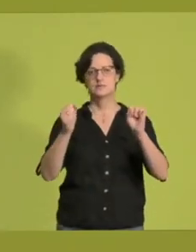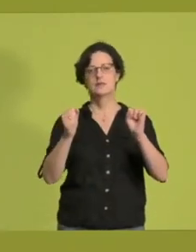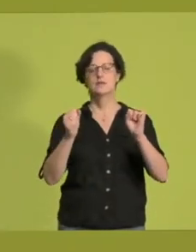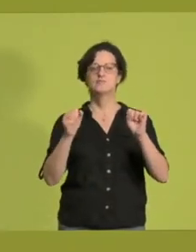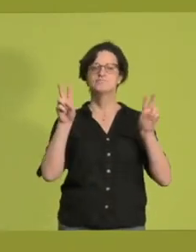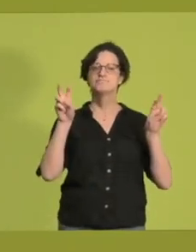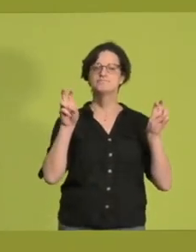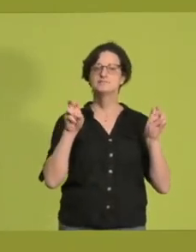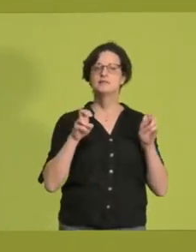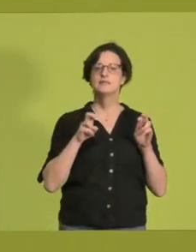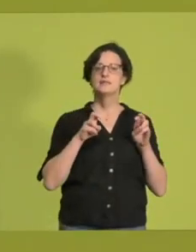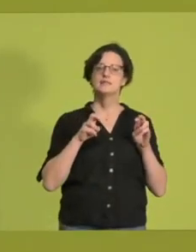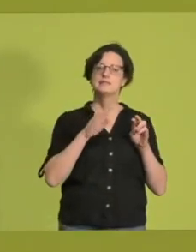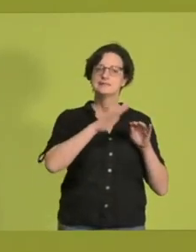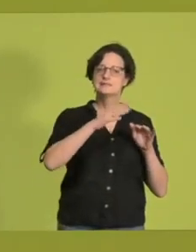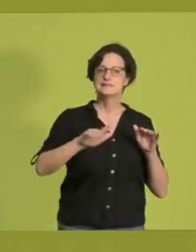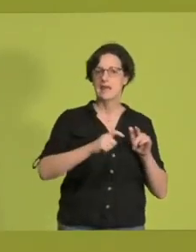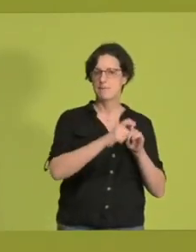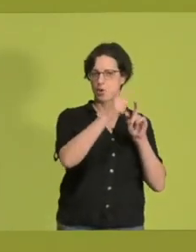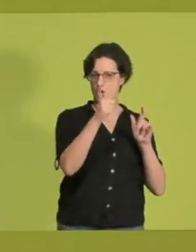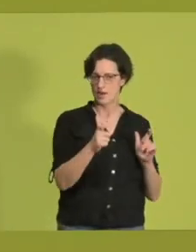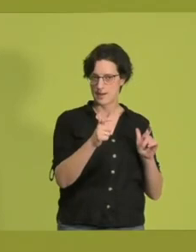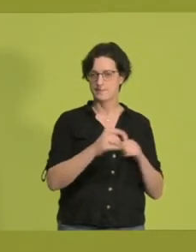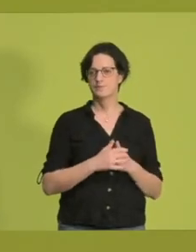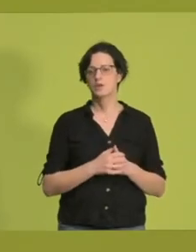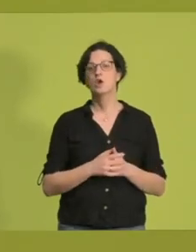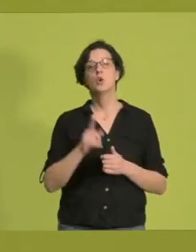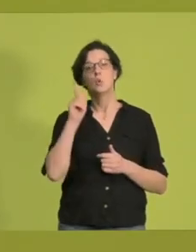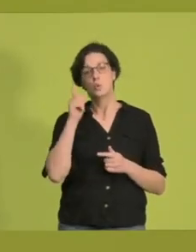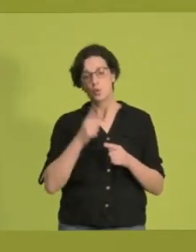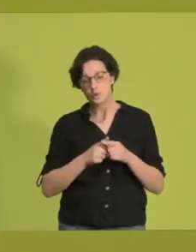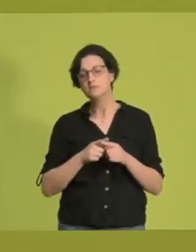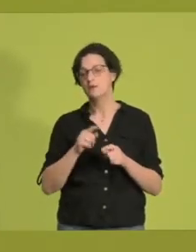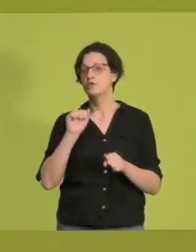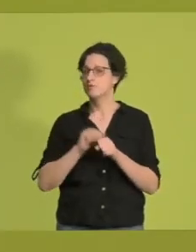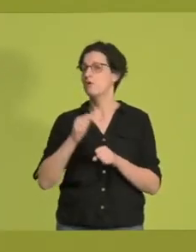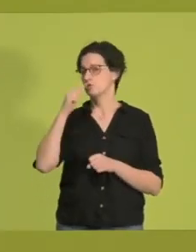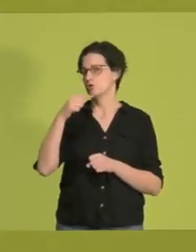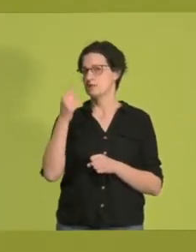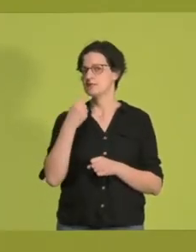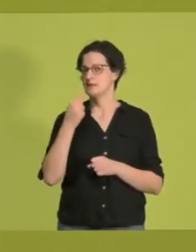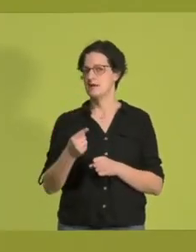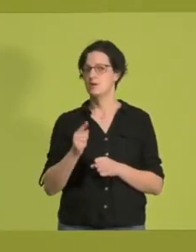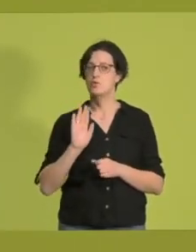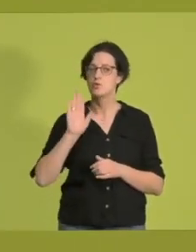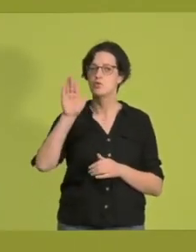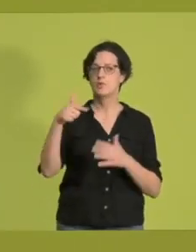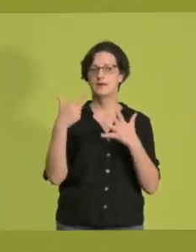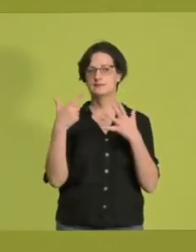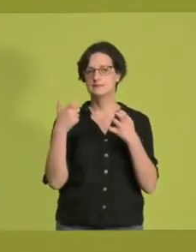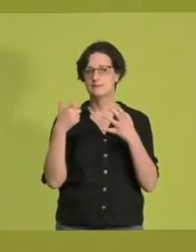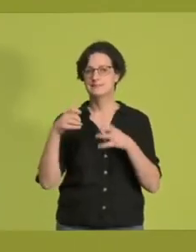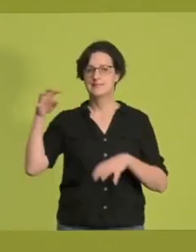und inzwischen – und ich finde, darauf können wir alle sehr stolz sein – über 70